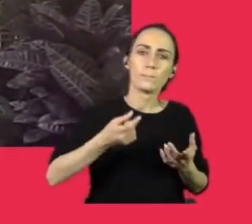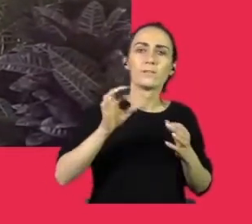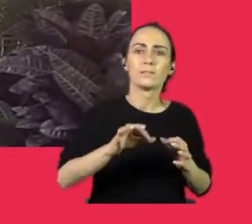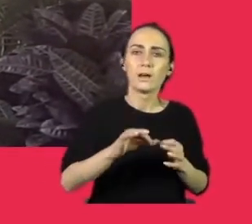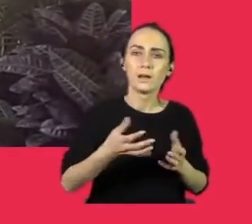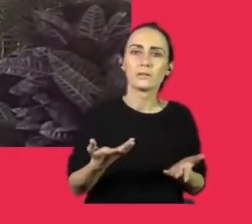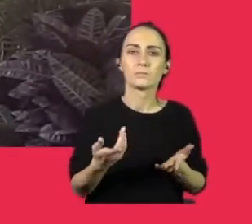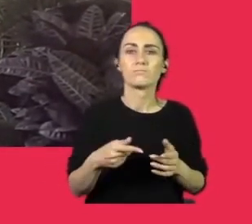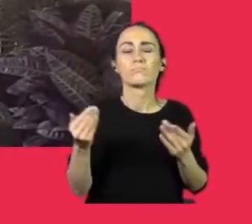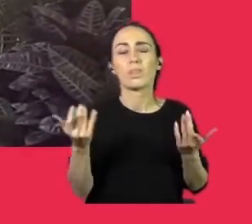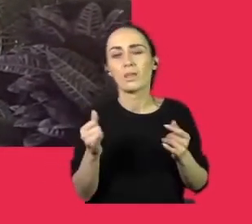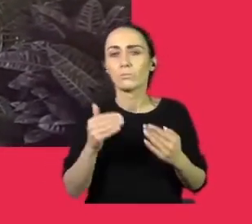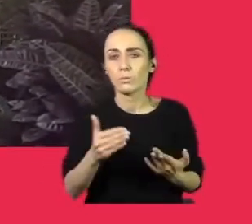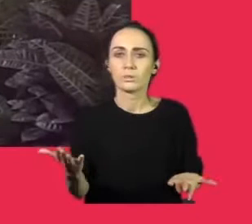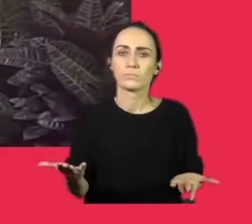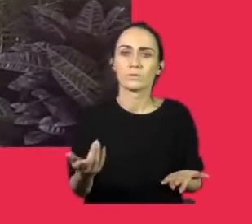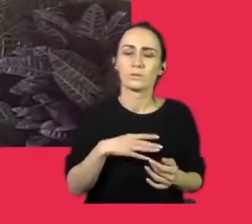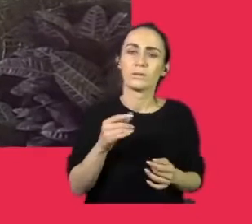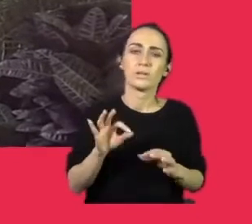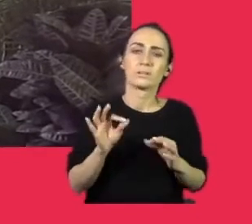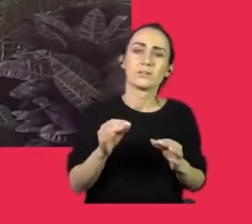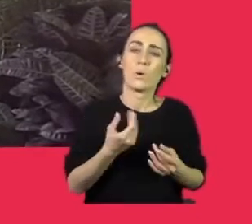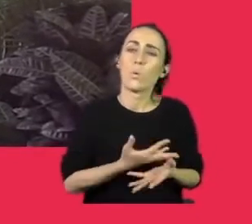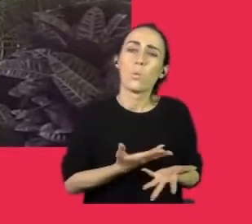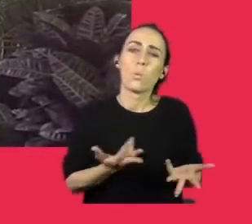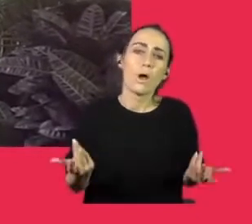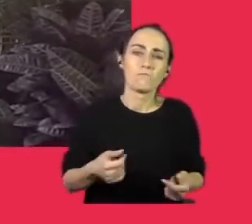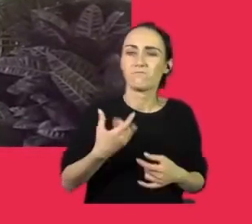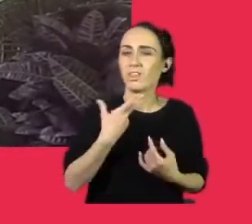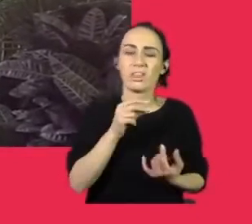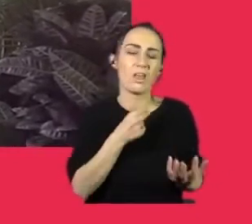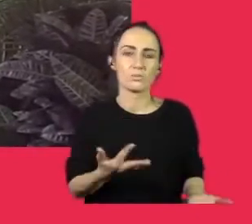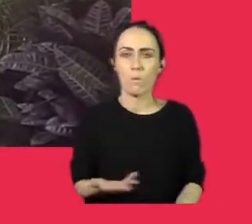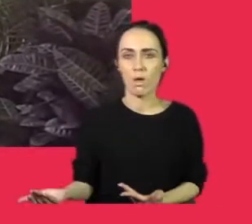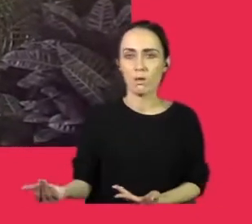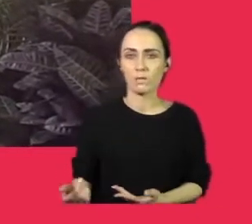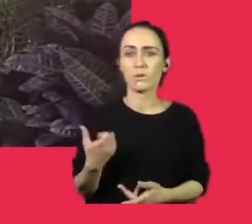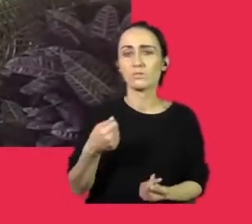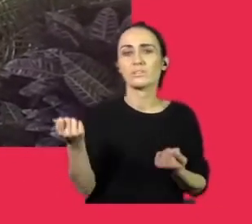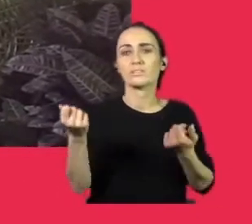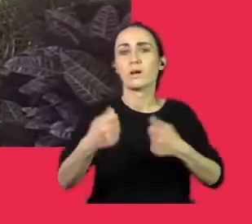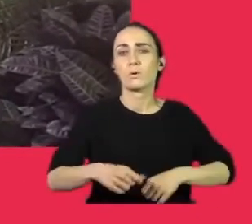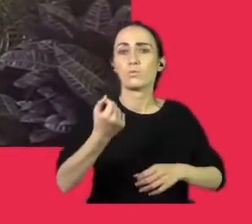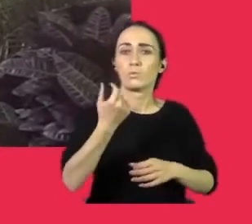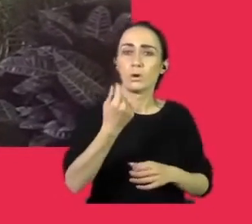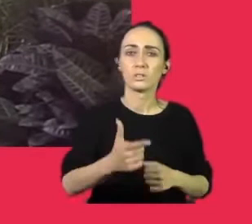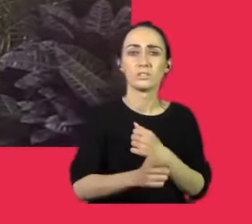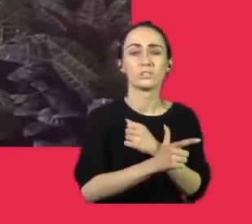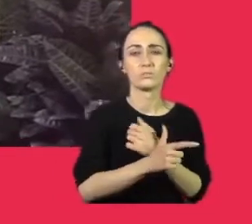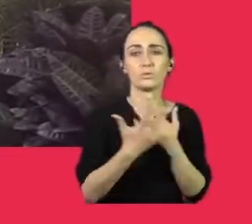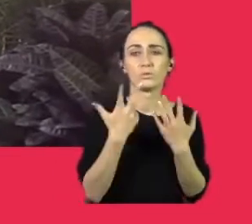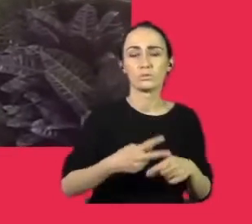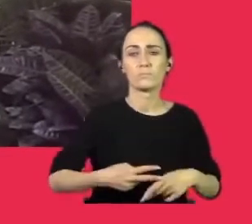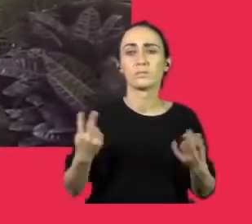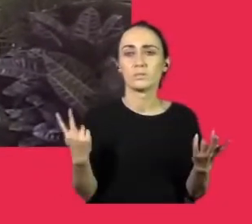Radzimy sobie jak możemy. Nie jest to okres łatwy dla nas, bo to zamknięcie 78 dni